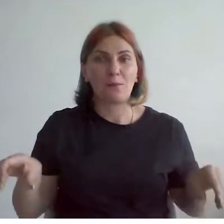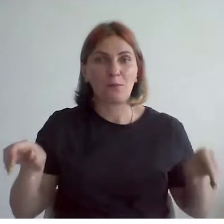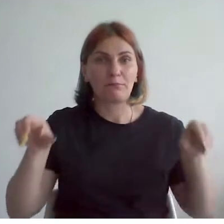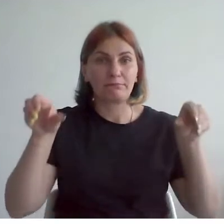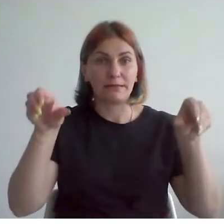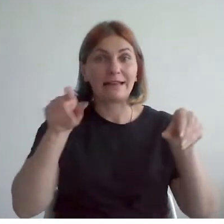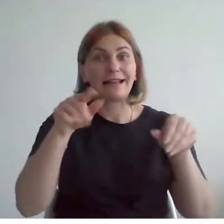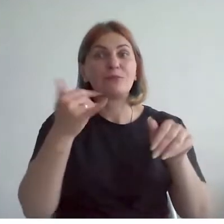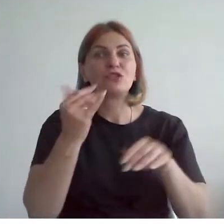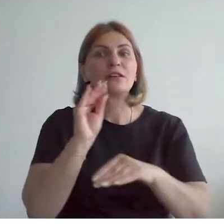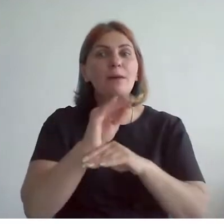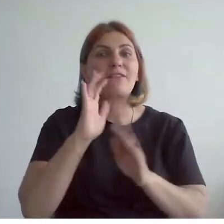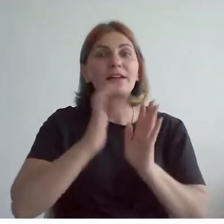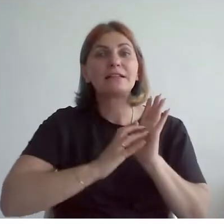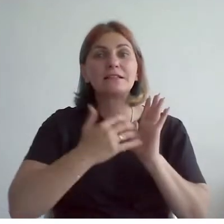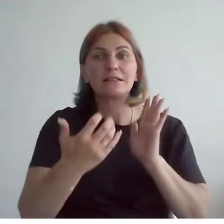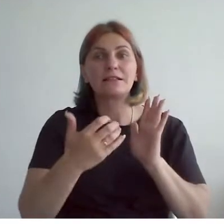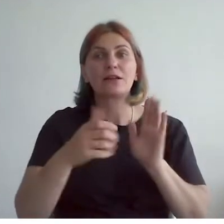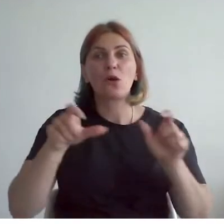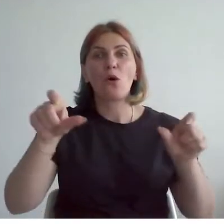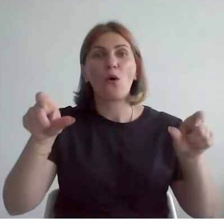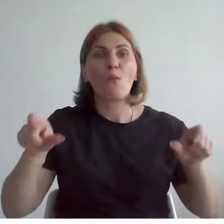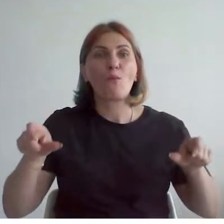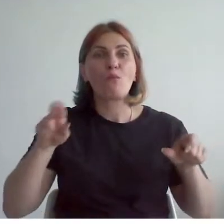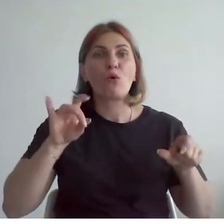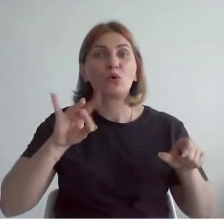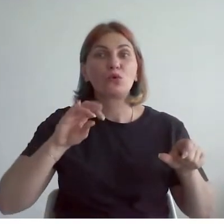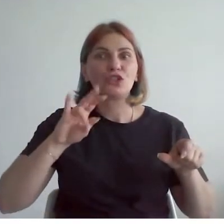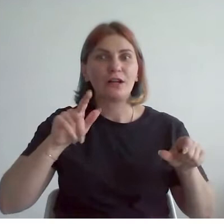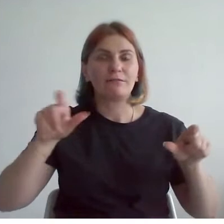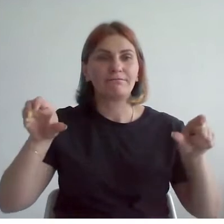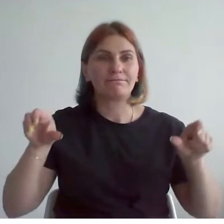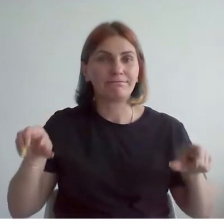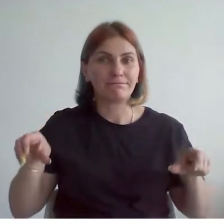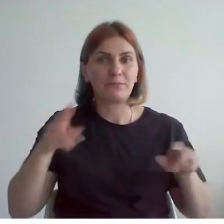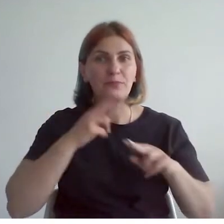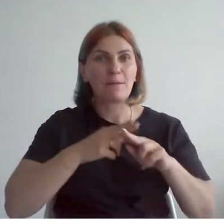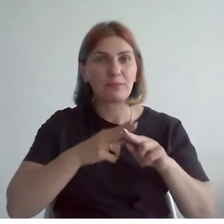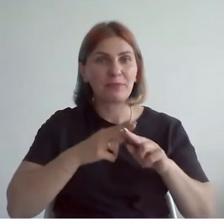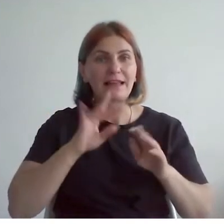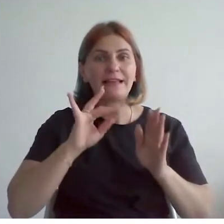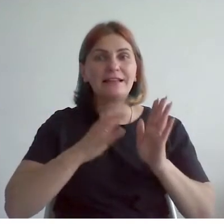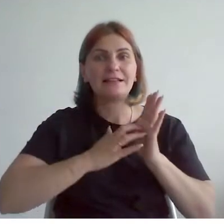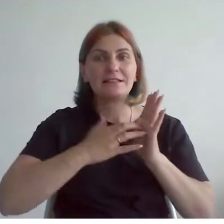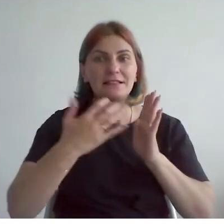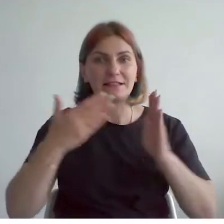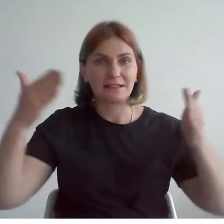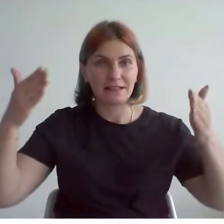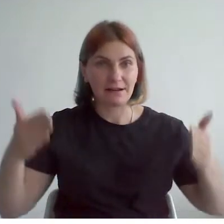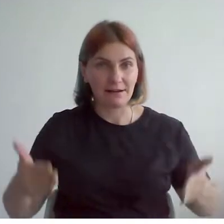стеклянные поручни, металлические поручни и стеклянные сами пропеты.